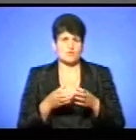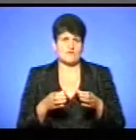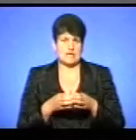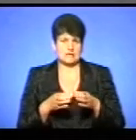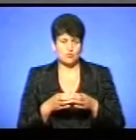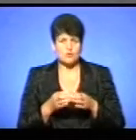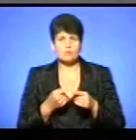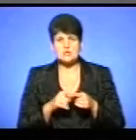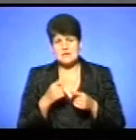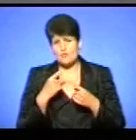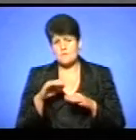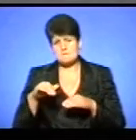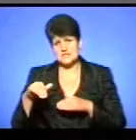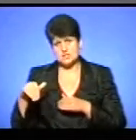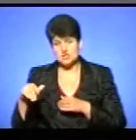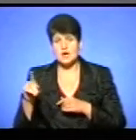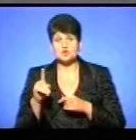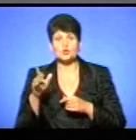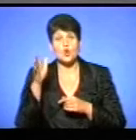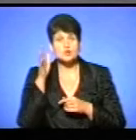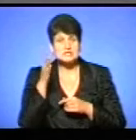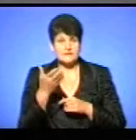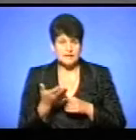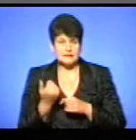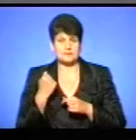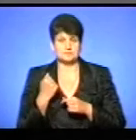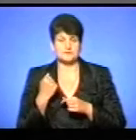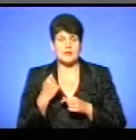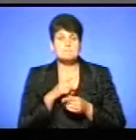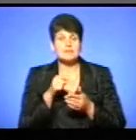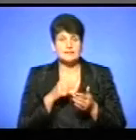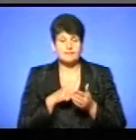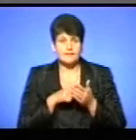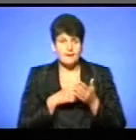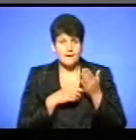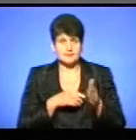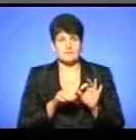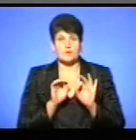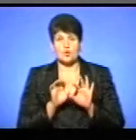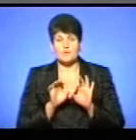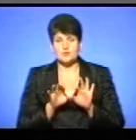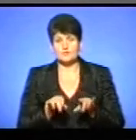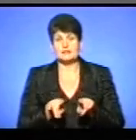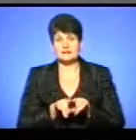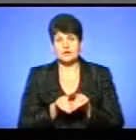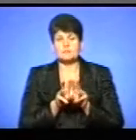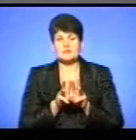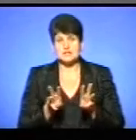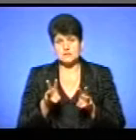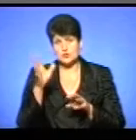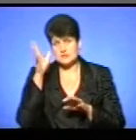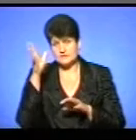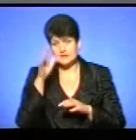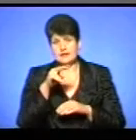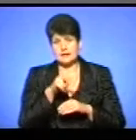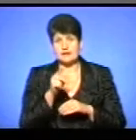Про це ми поговоримо пізніше. А щодо освіти, власне, запитання це також прокоментувала міністр освіти і науки